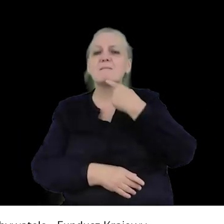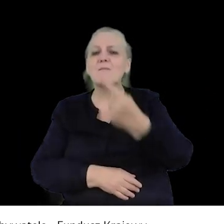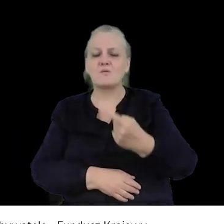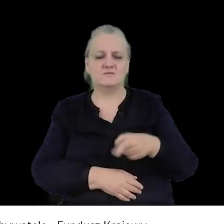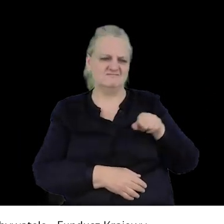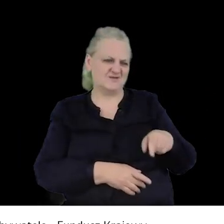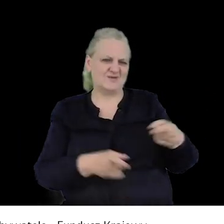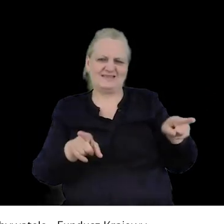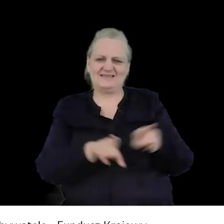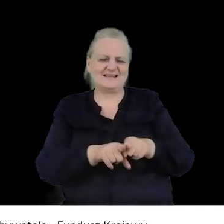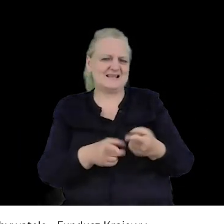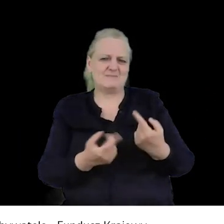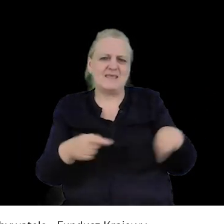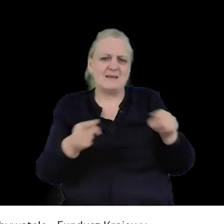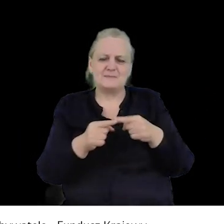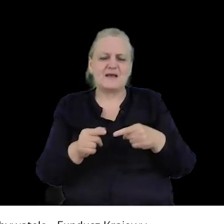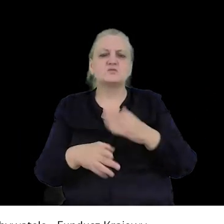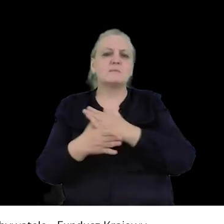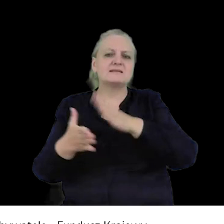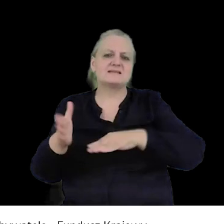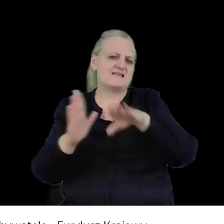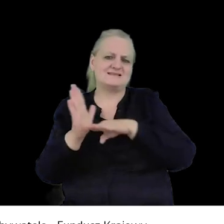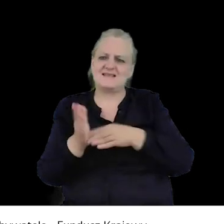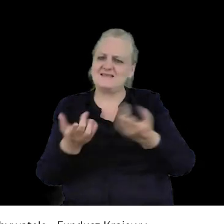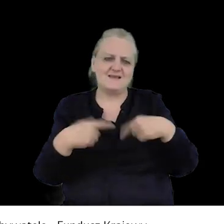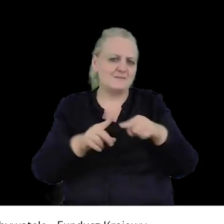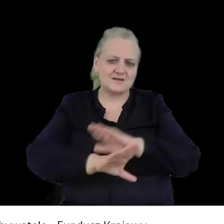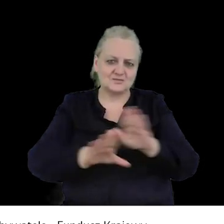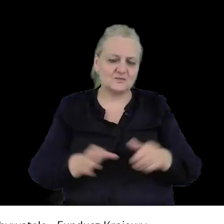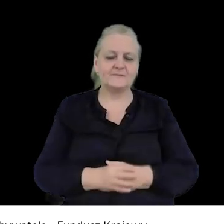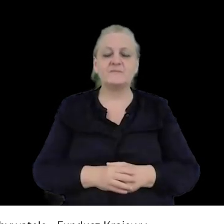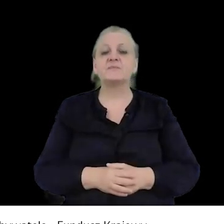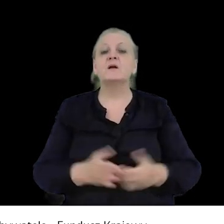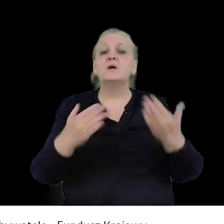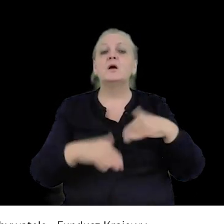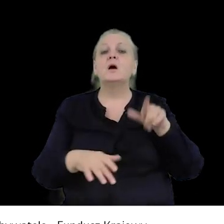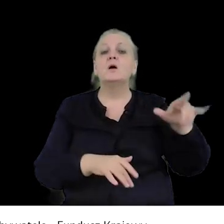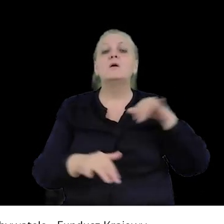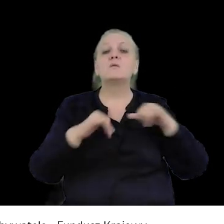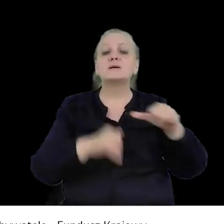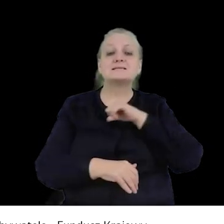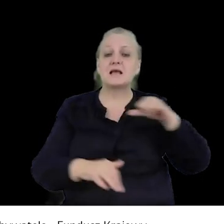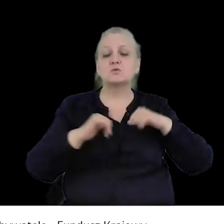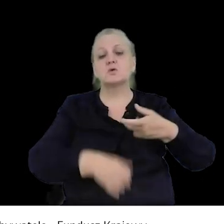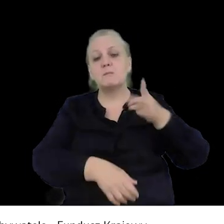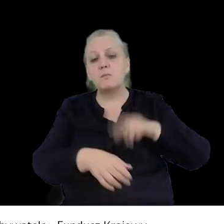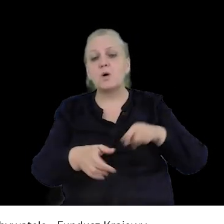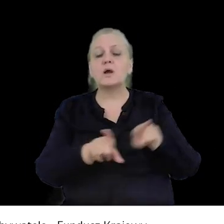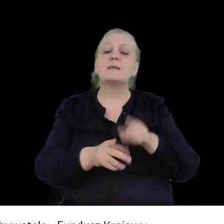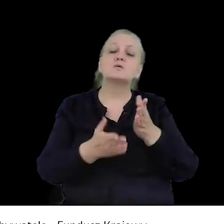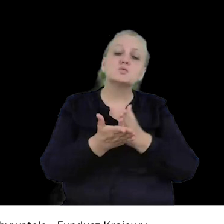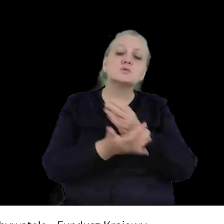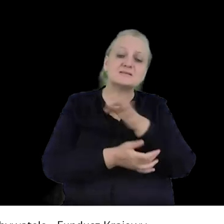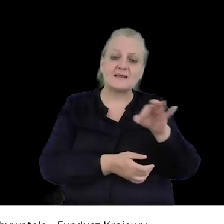niezgodne ze standardami międzynarodowymi. I ostatnio, że władze samorządowe, policja lub służby